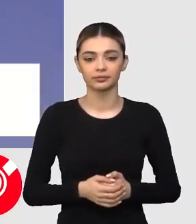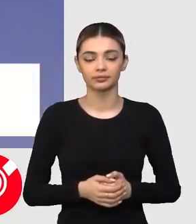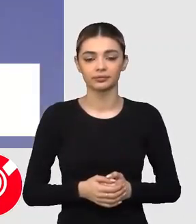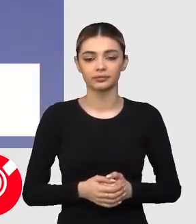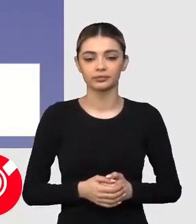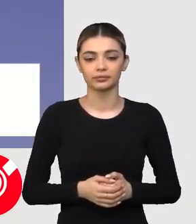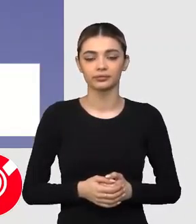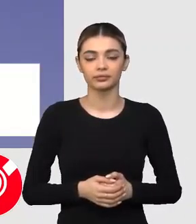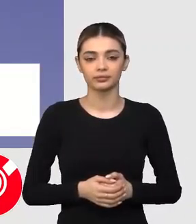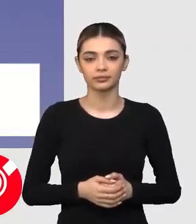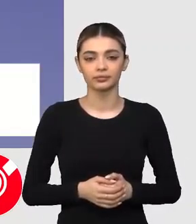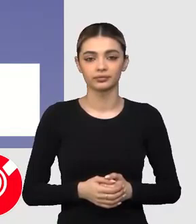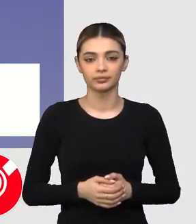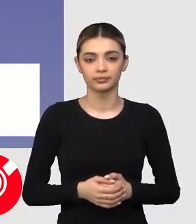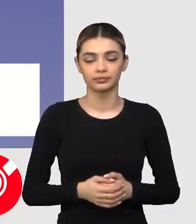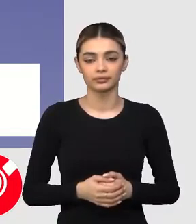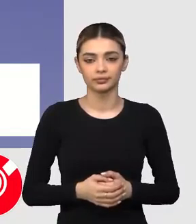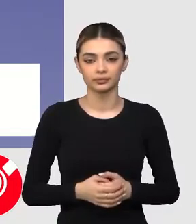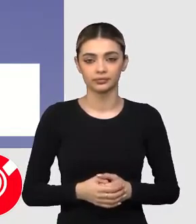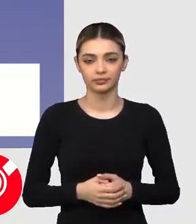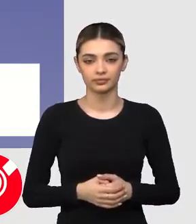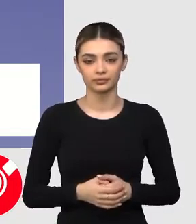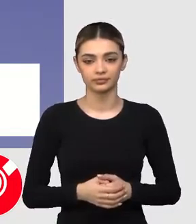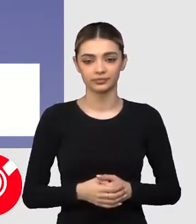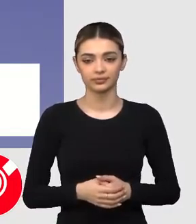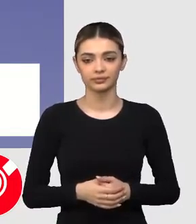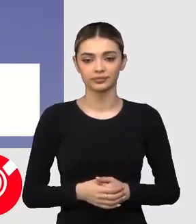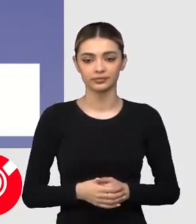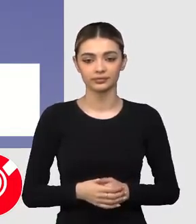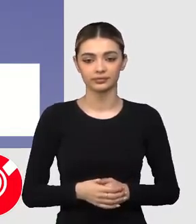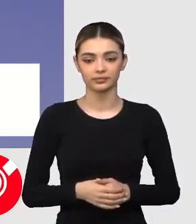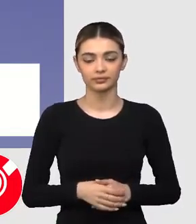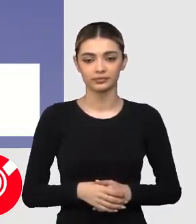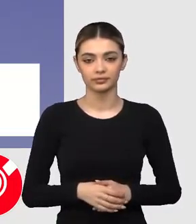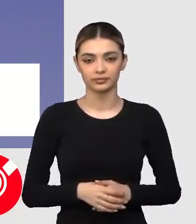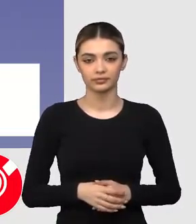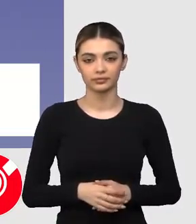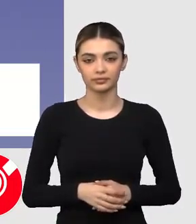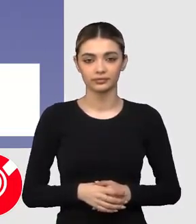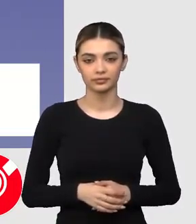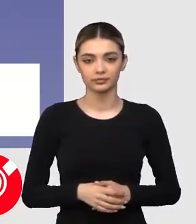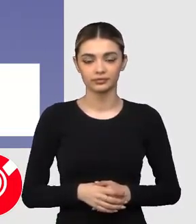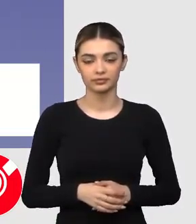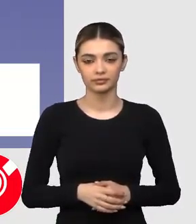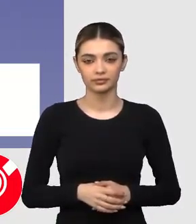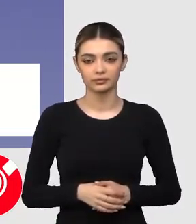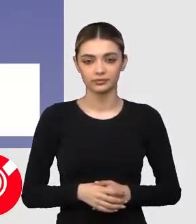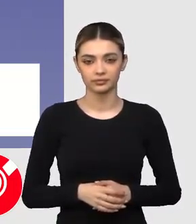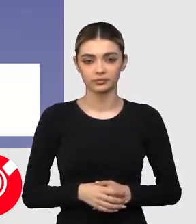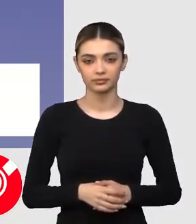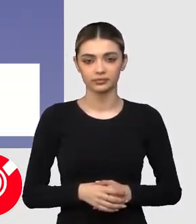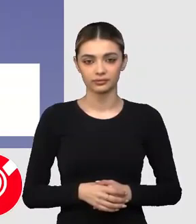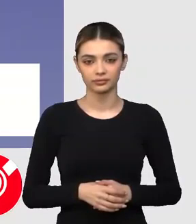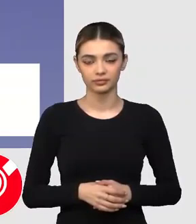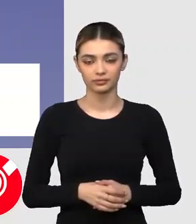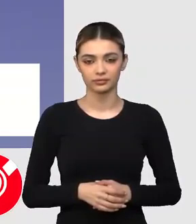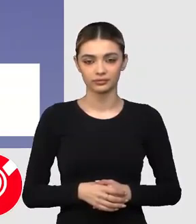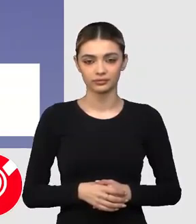Să ne vedem la următoarea mea rețetă.